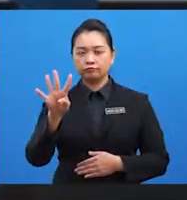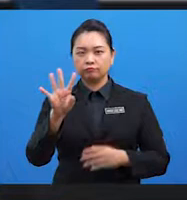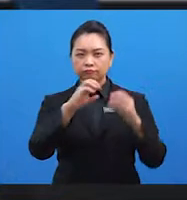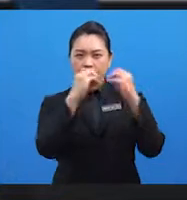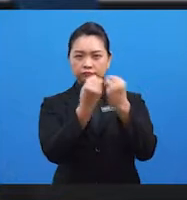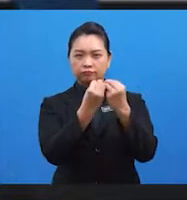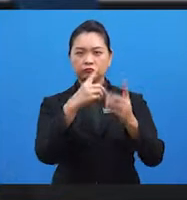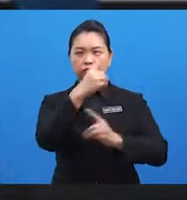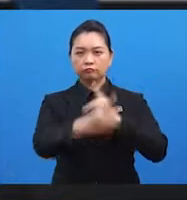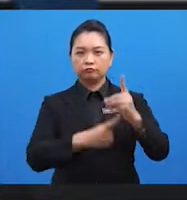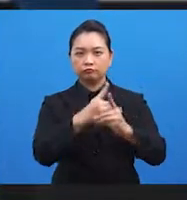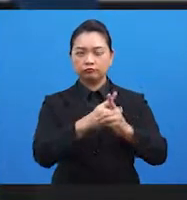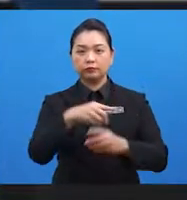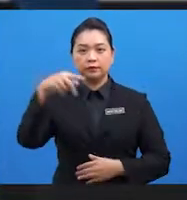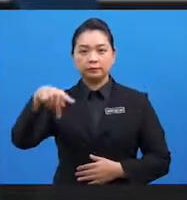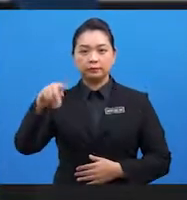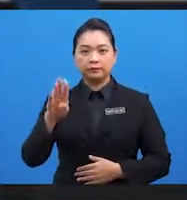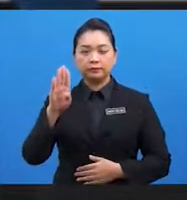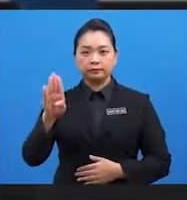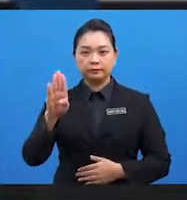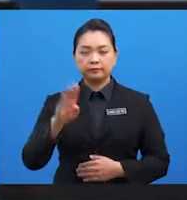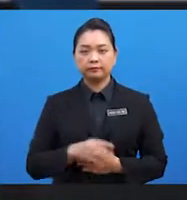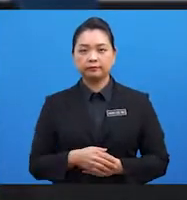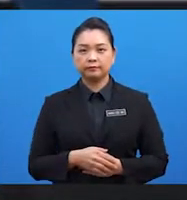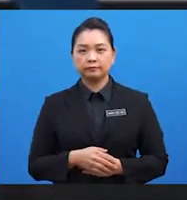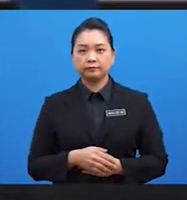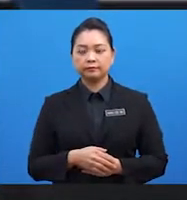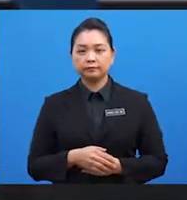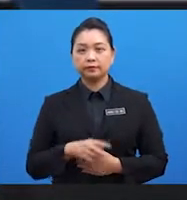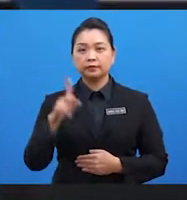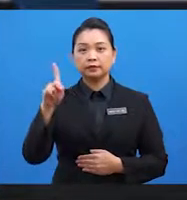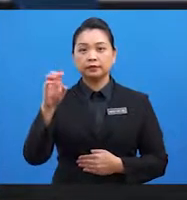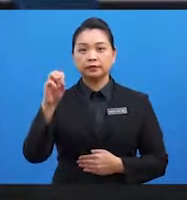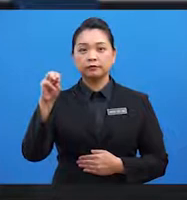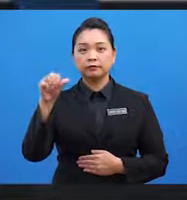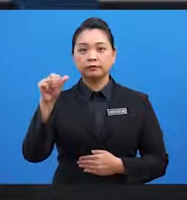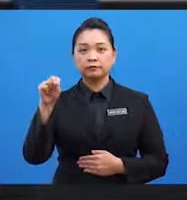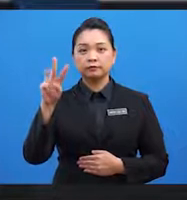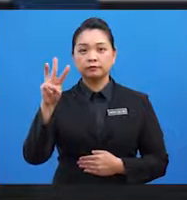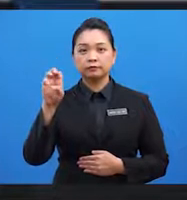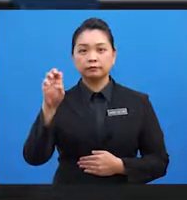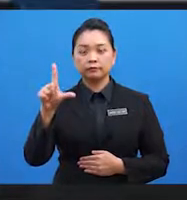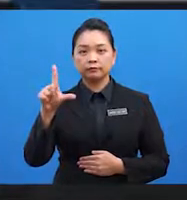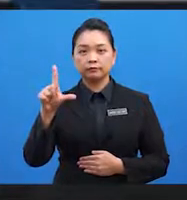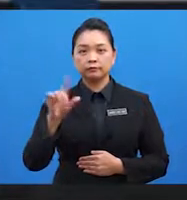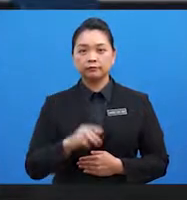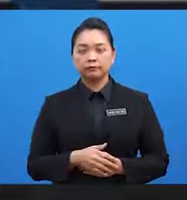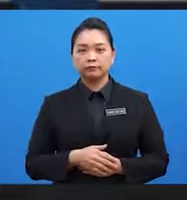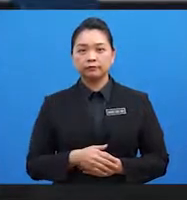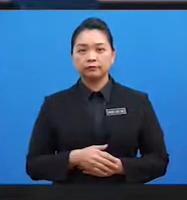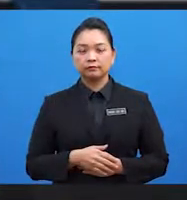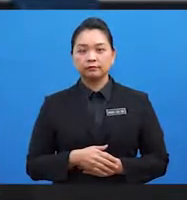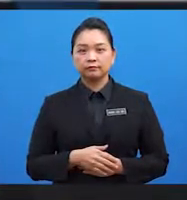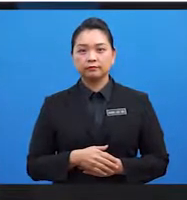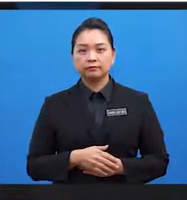Pertubuhan Bangsa-Bangsa Bersatu, PBB, Commonwealth, Pergerakan Negara-Negara Berkecuali, NAM,